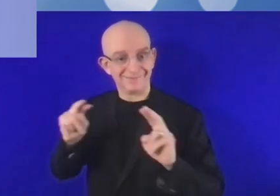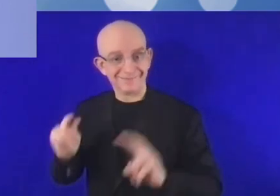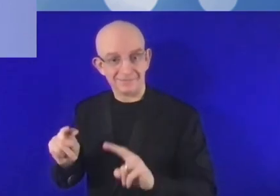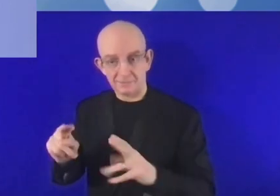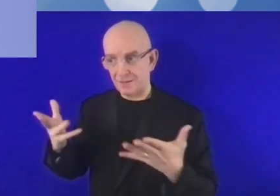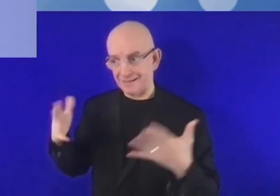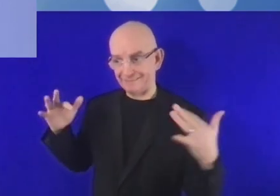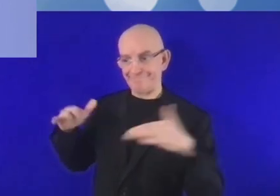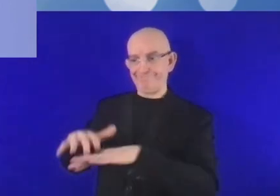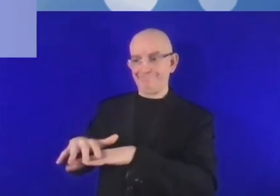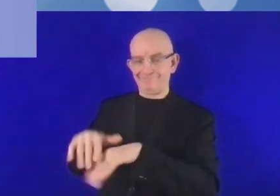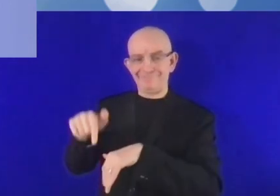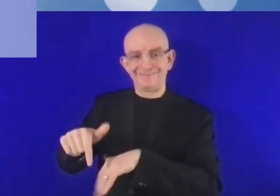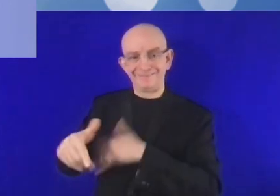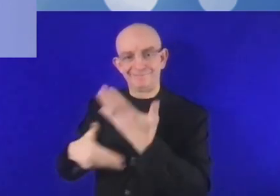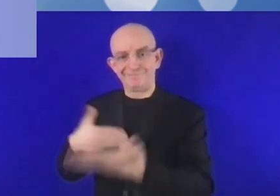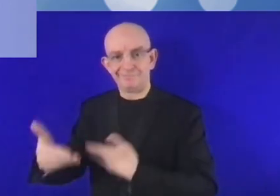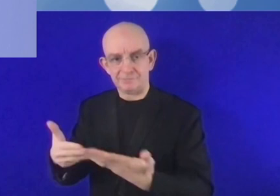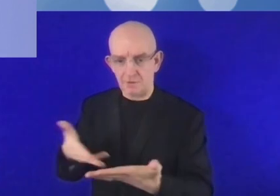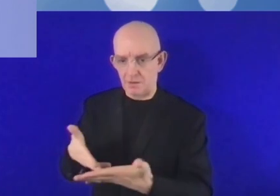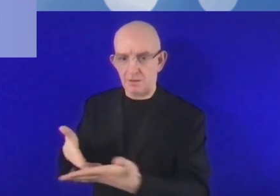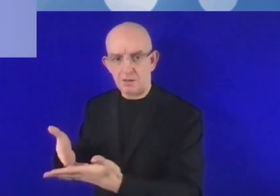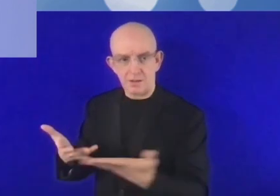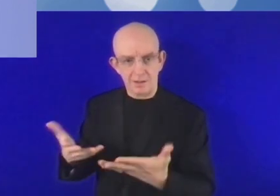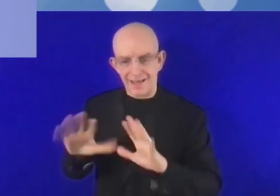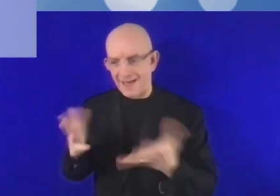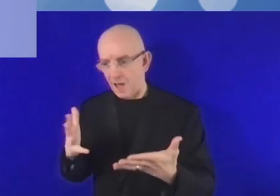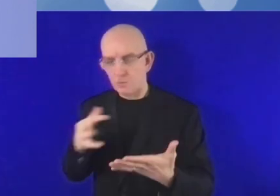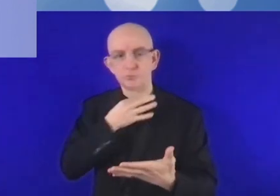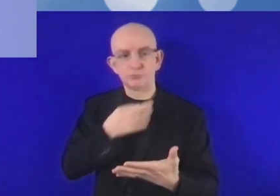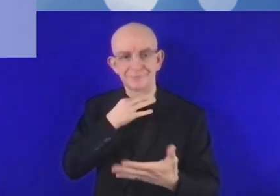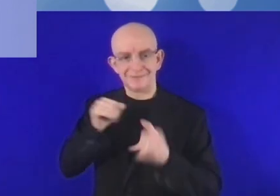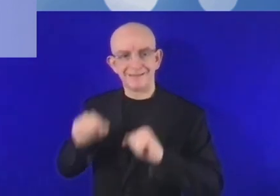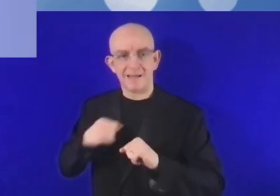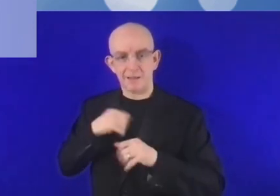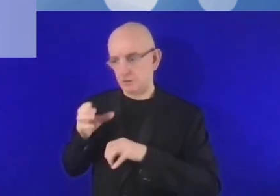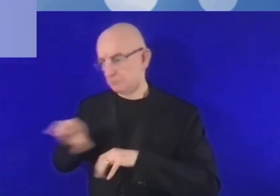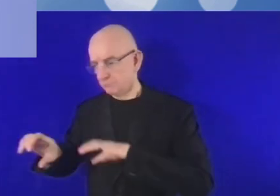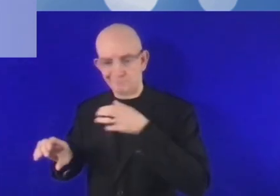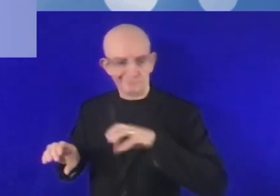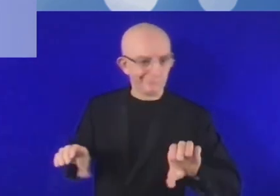Nous observons effectivement des étranglements au niveau du partage des risques.